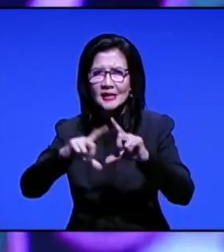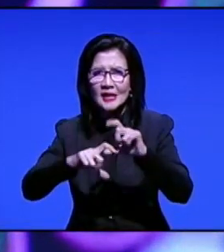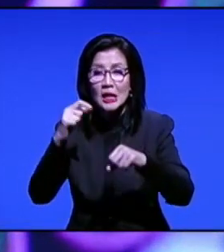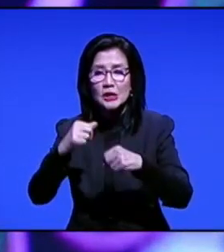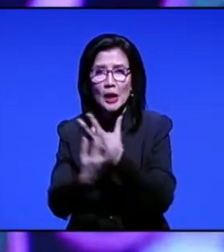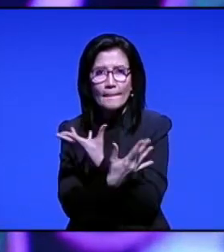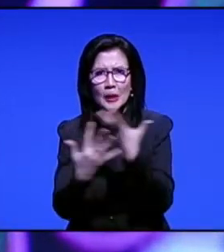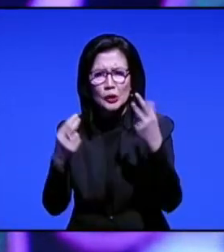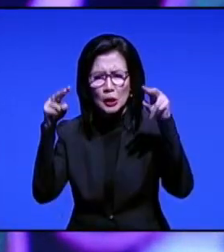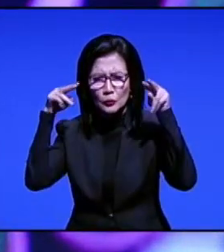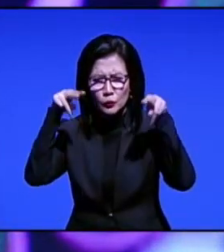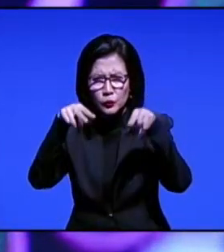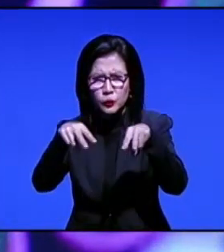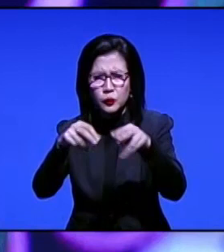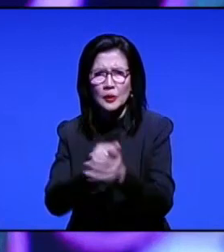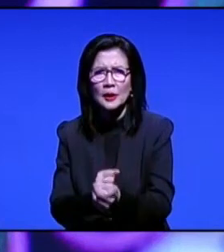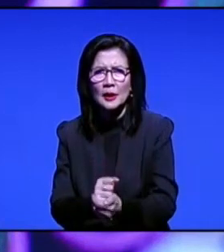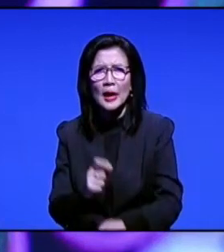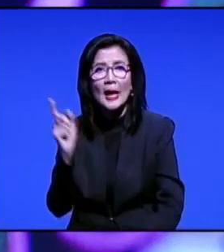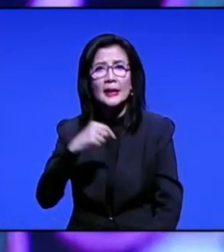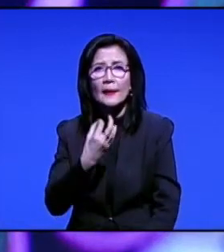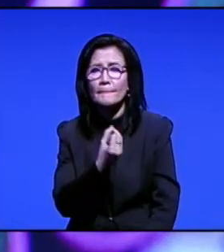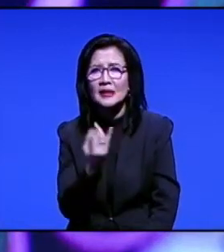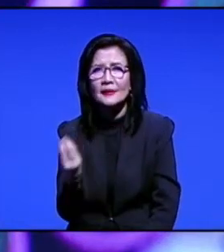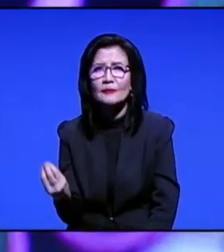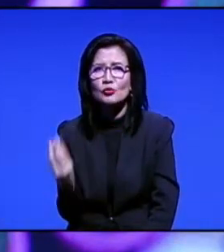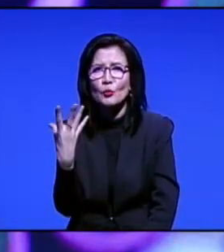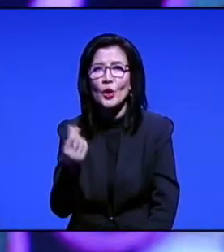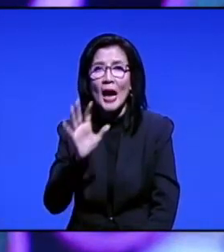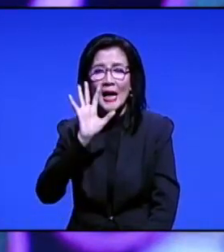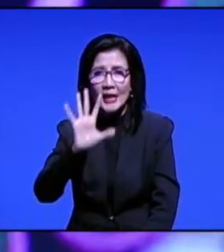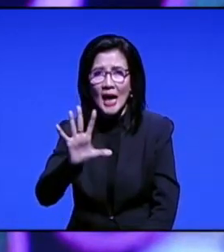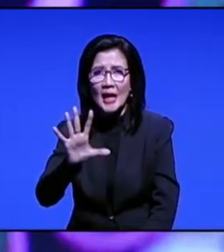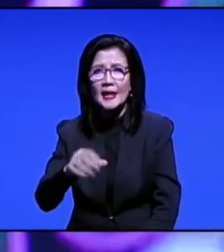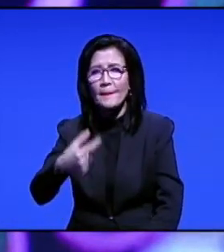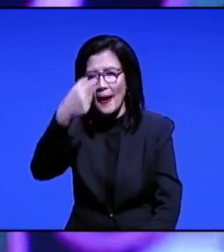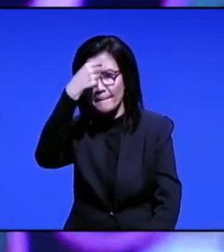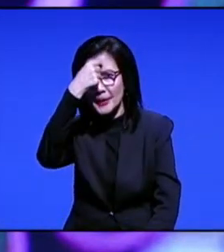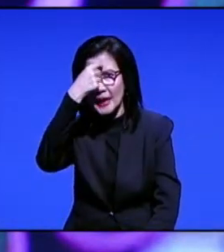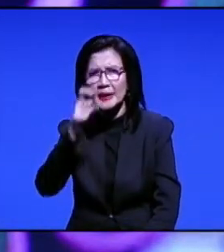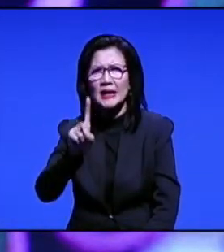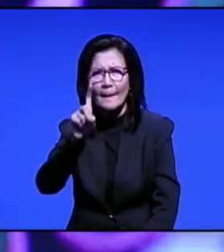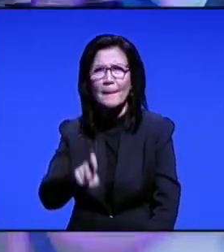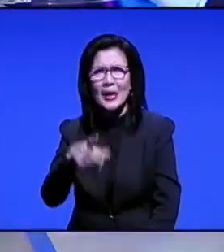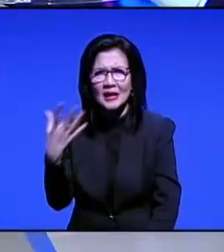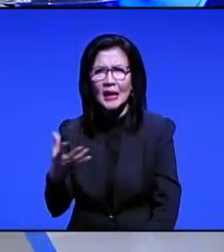masyarakat internasional. Disarikan dari berbagai sumber berikut 5 wabah pandemik yang mematikan di dunia.